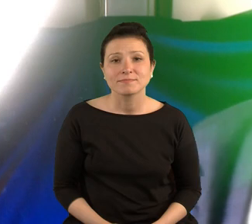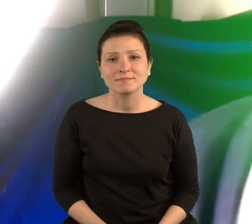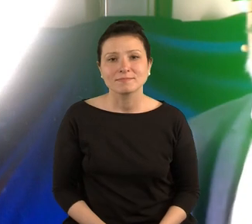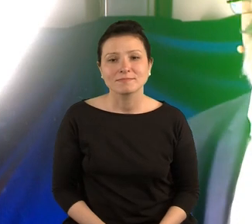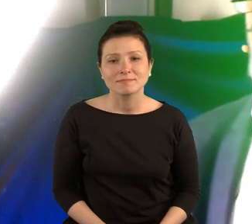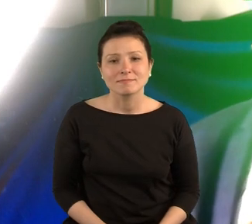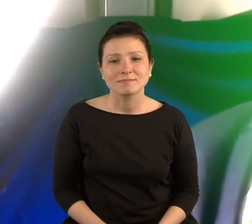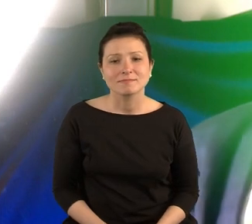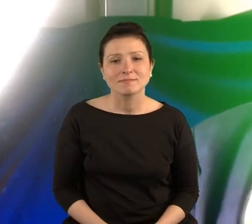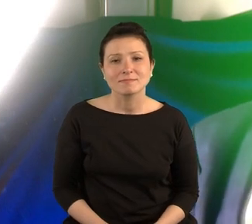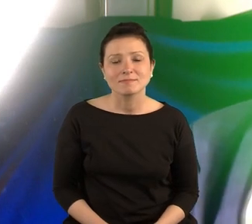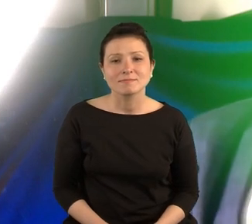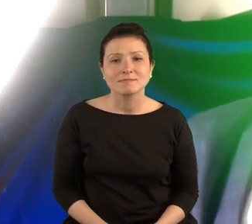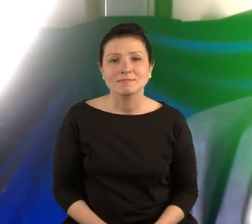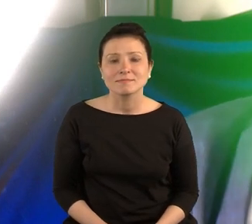O czym jest,